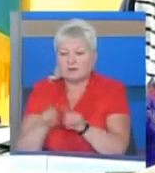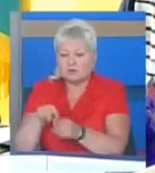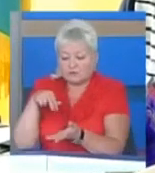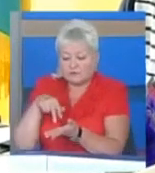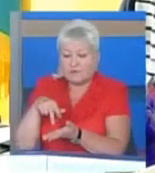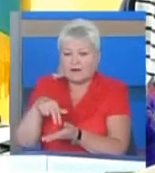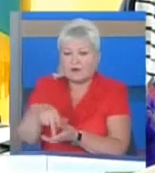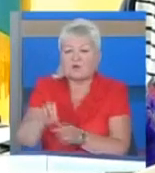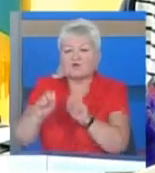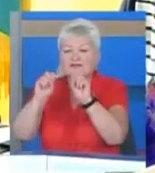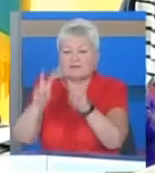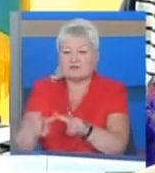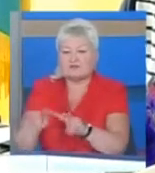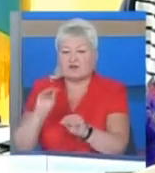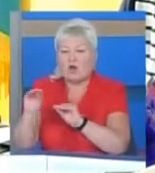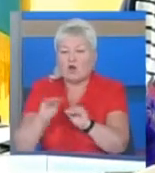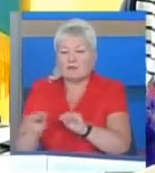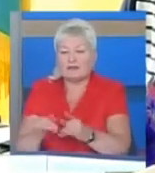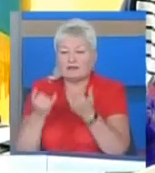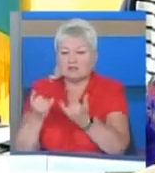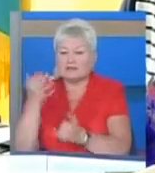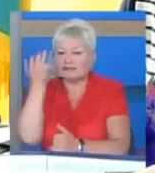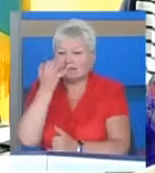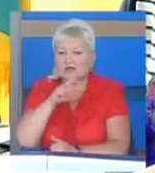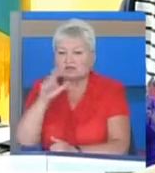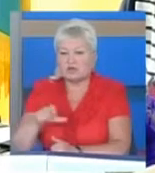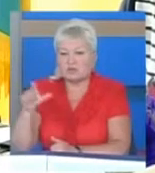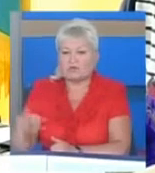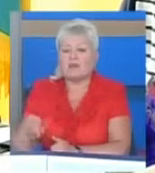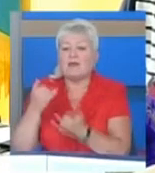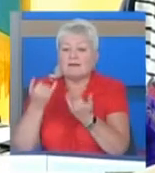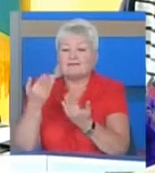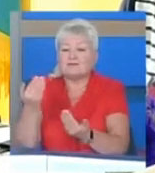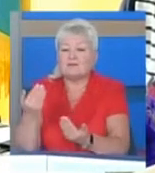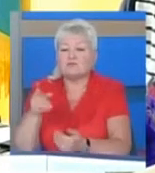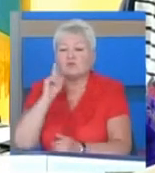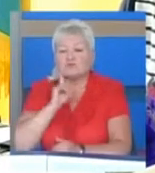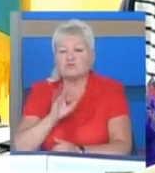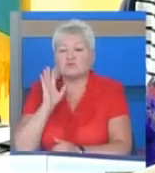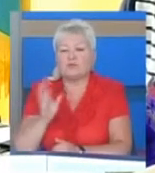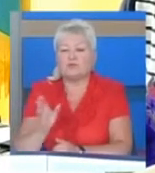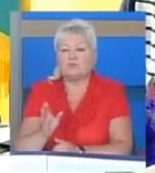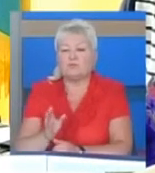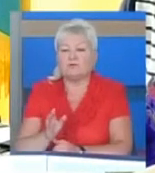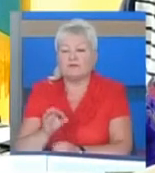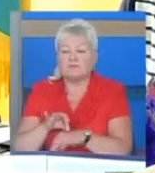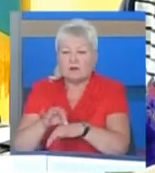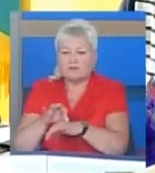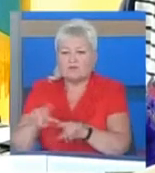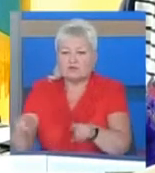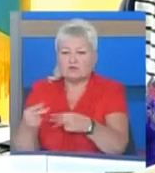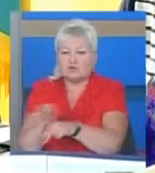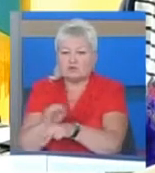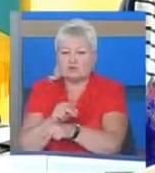спеціально обладнаного для незрячих людей. Для їхньої зручності буде проведено реконструкцію частково цієї території,